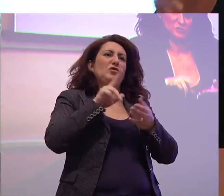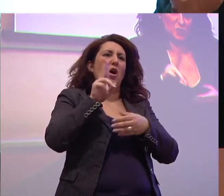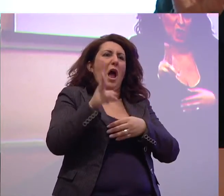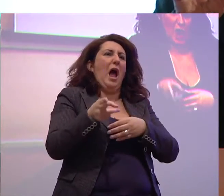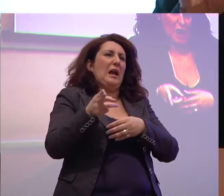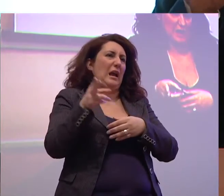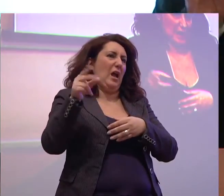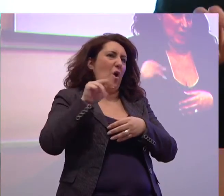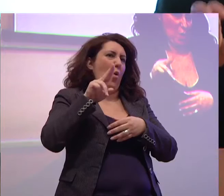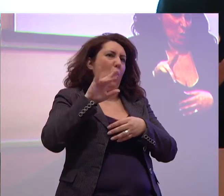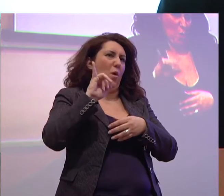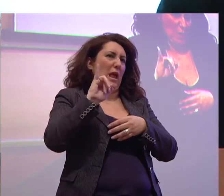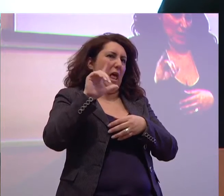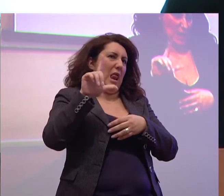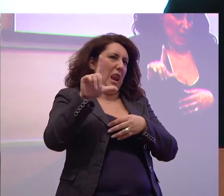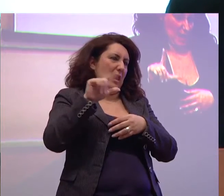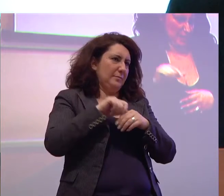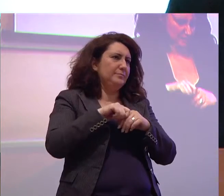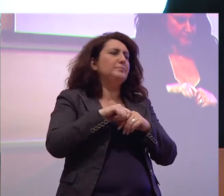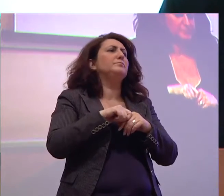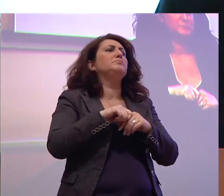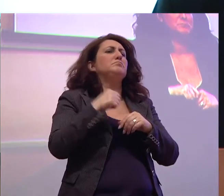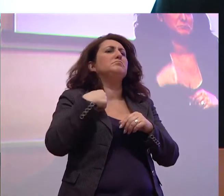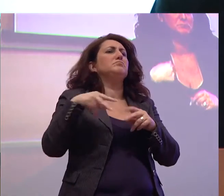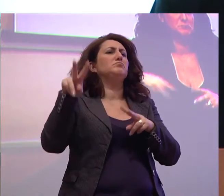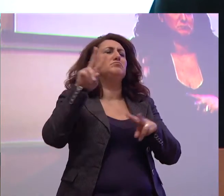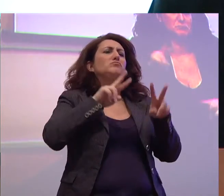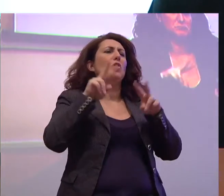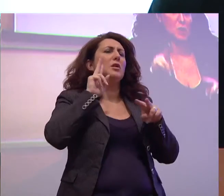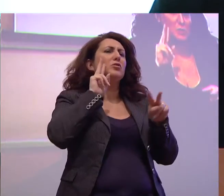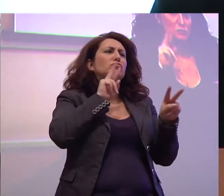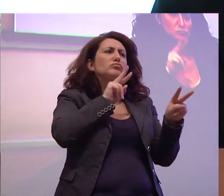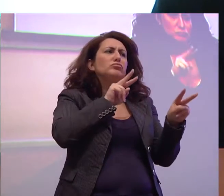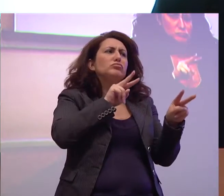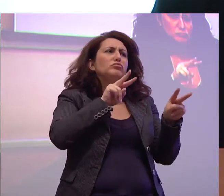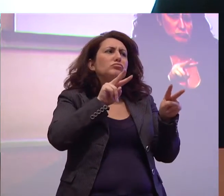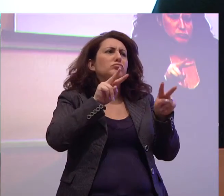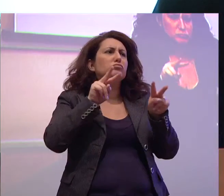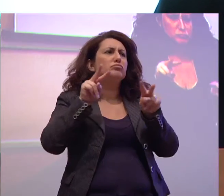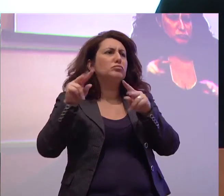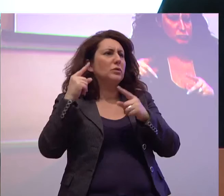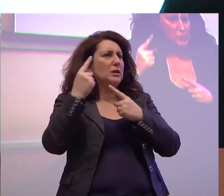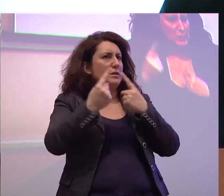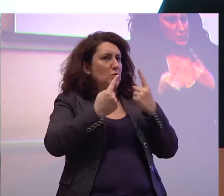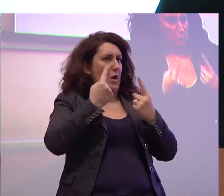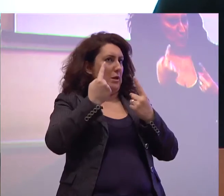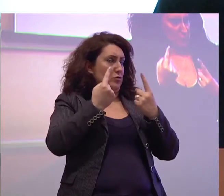cercando di monitorare queste situazioni nel contempo